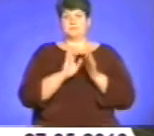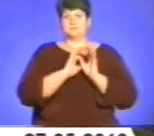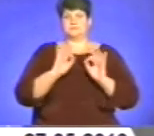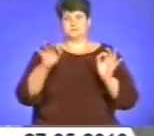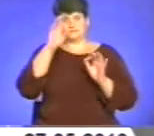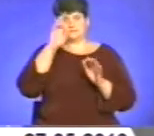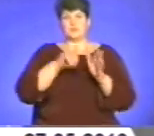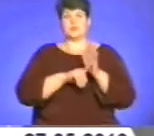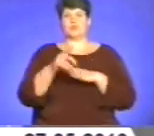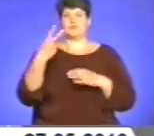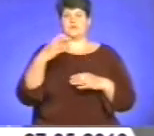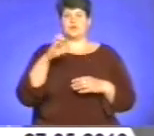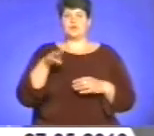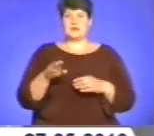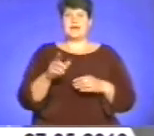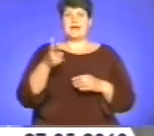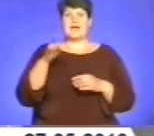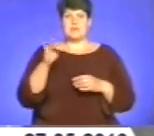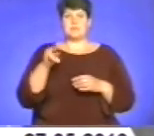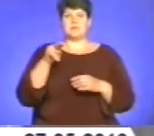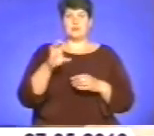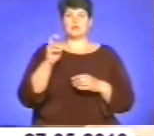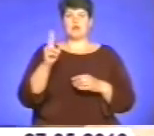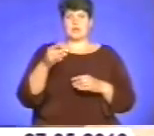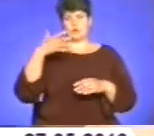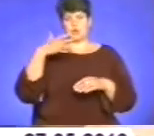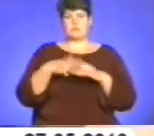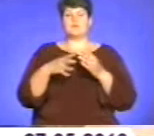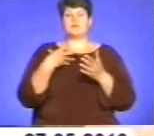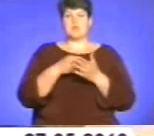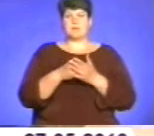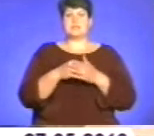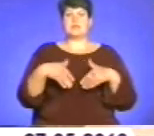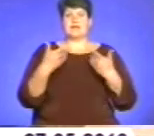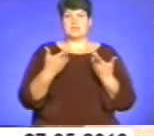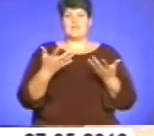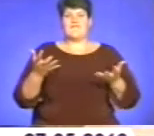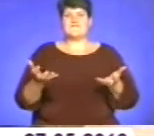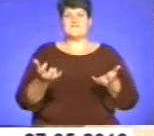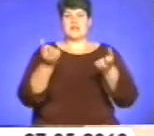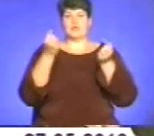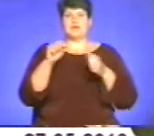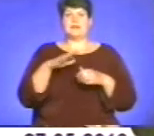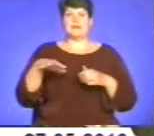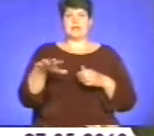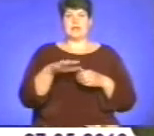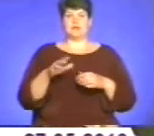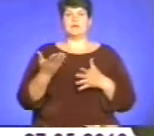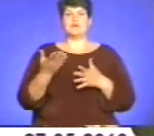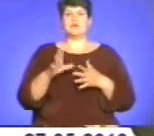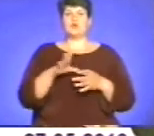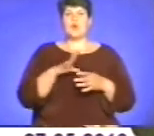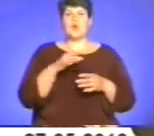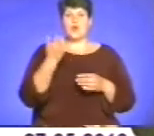століття. Гетьман Павло Скоропадський усвідомлював своє призначення як місію врятувати країну від хаосу і беззаконня. Його